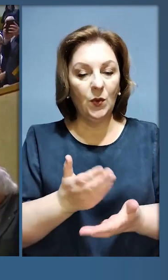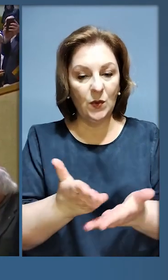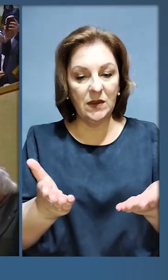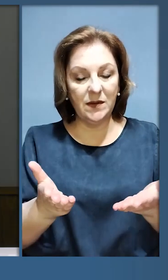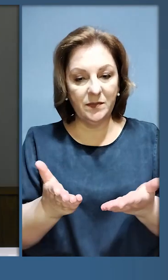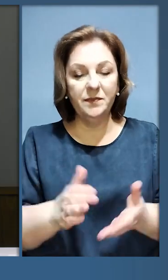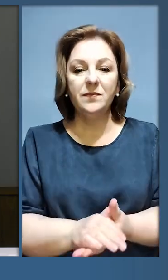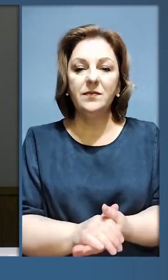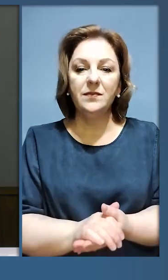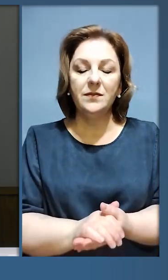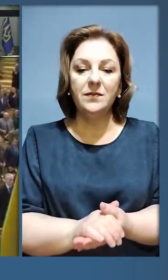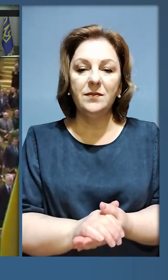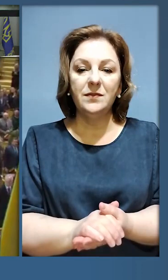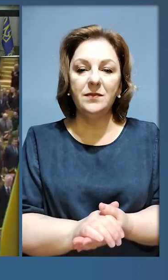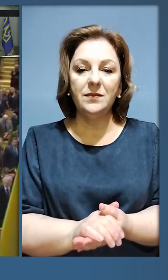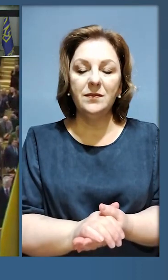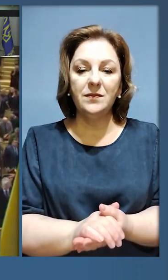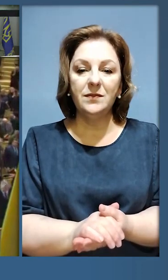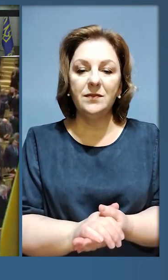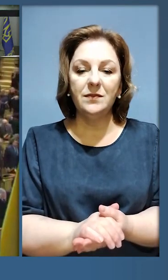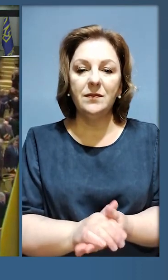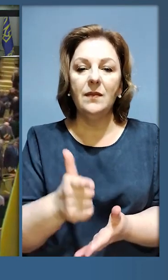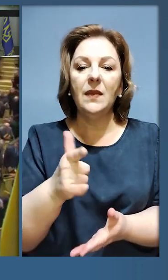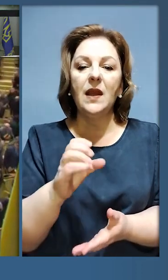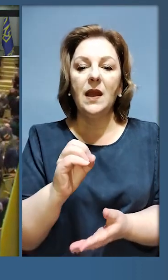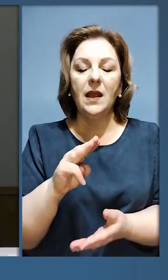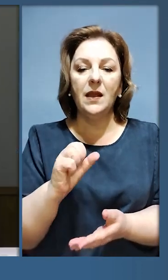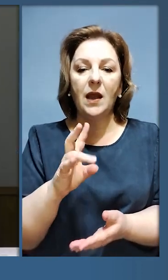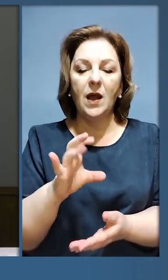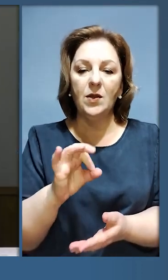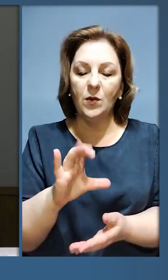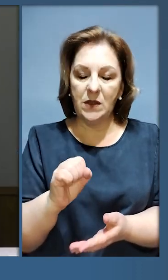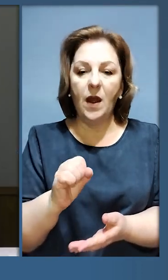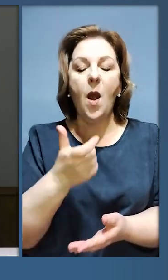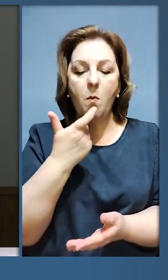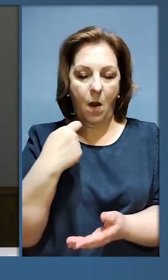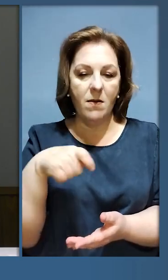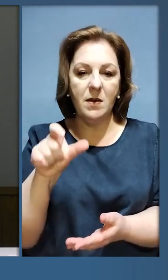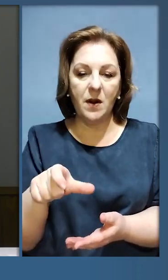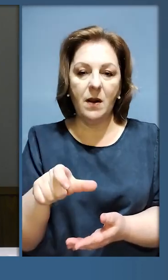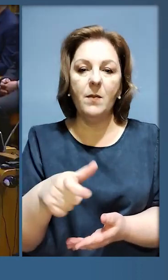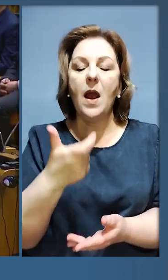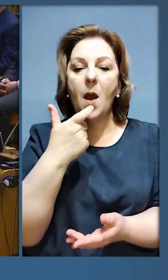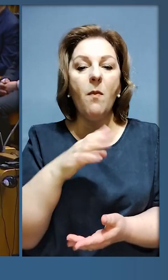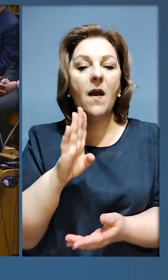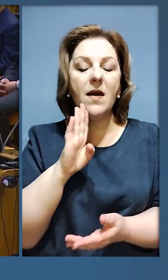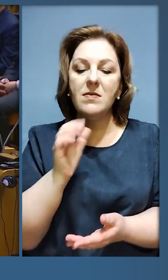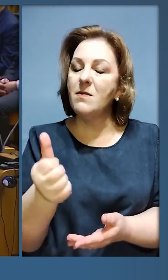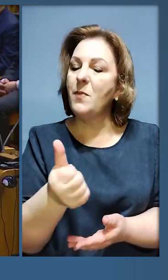Дорогі друзі, Гітано Сем, пане президенте,